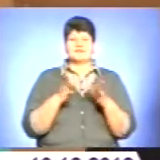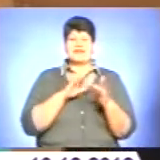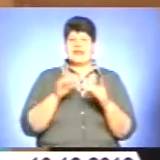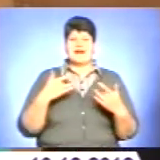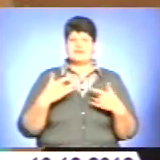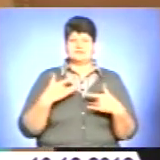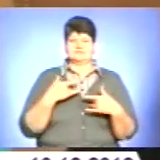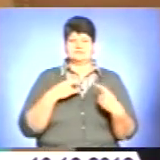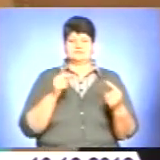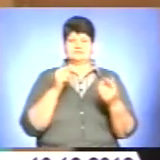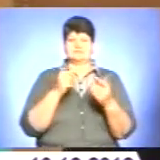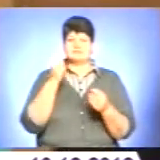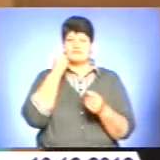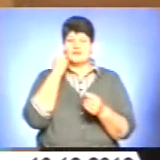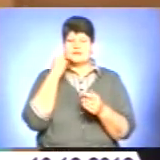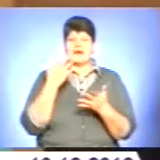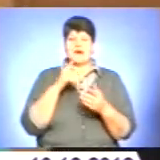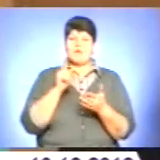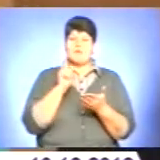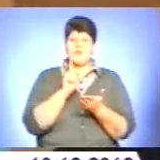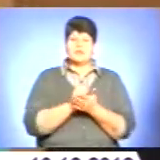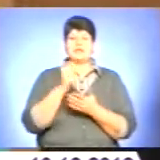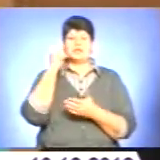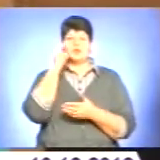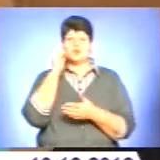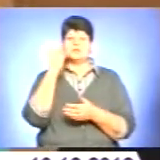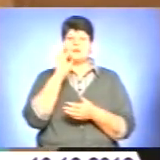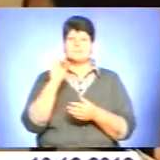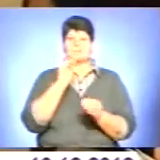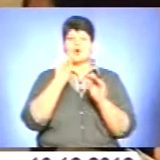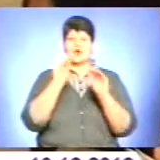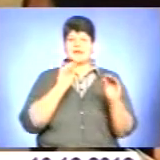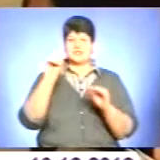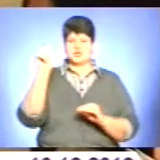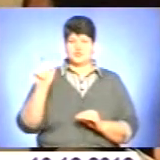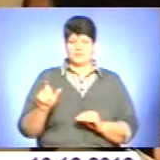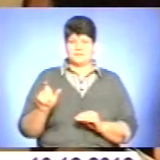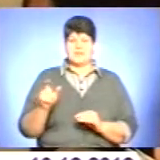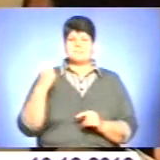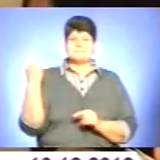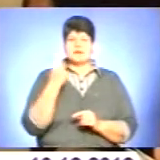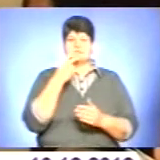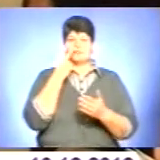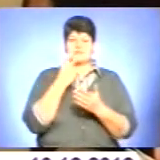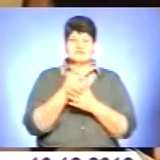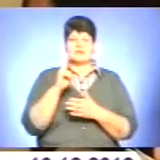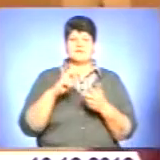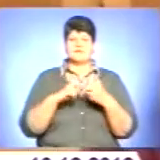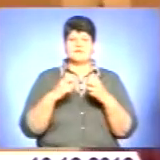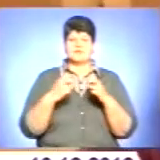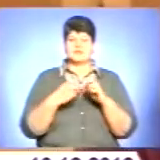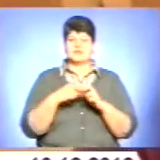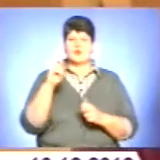не повинні за акторські роботи думати, а думати все-таки про режисуру. Першим показав свою роботу Коломийський академічний